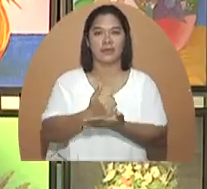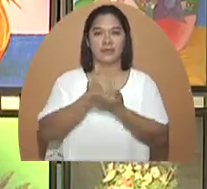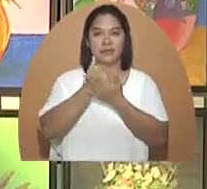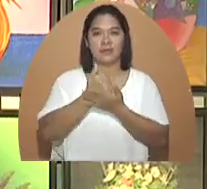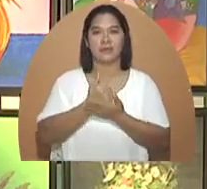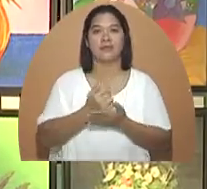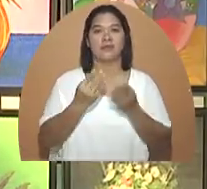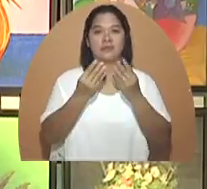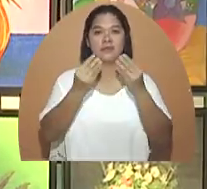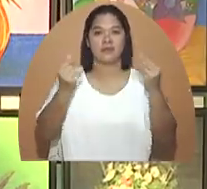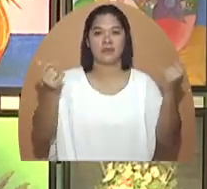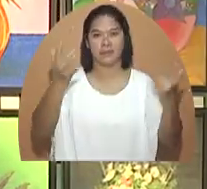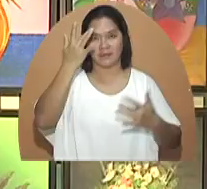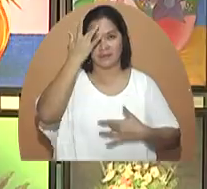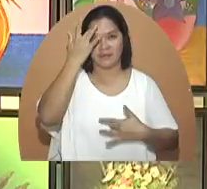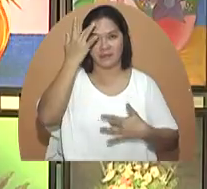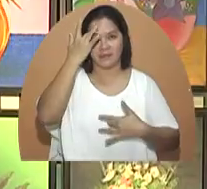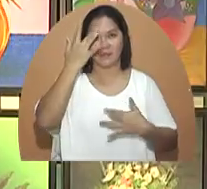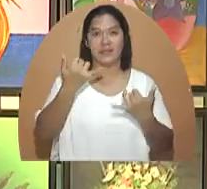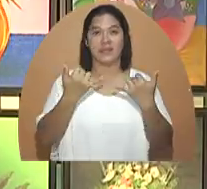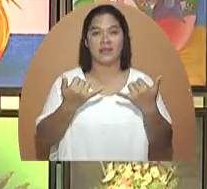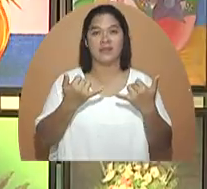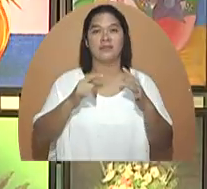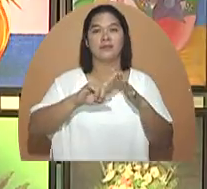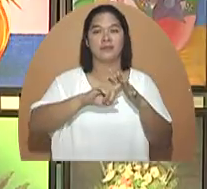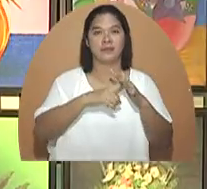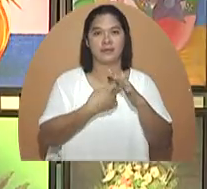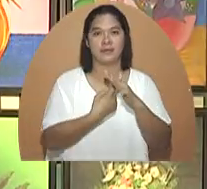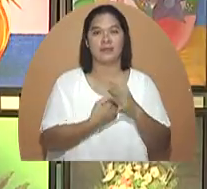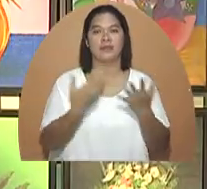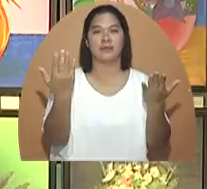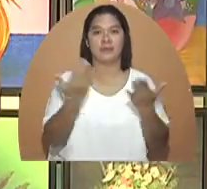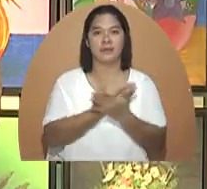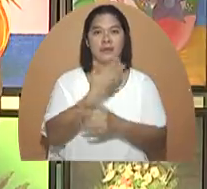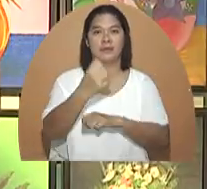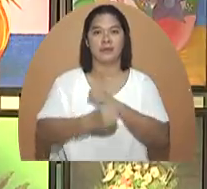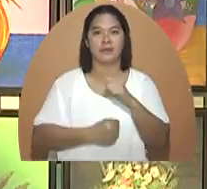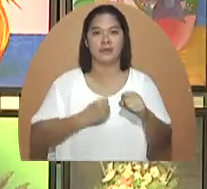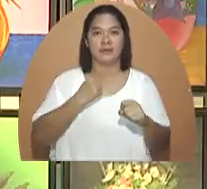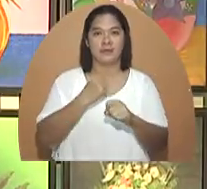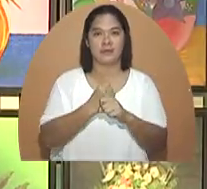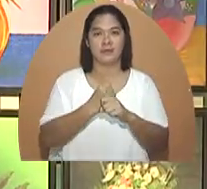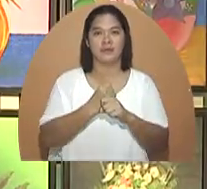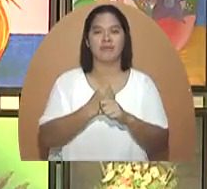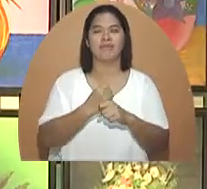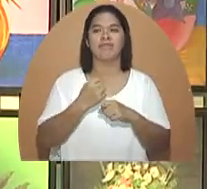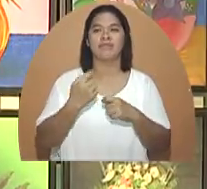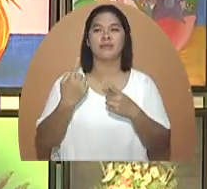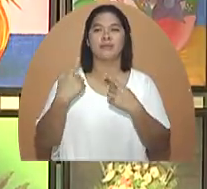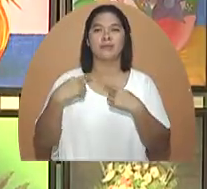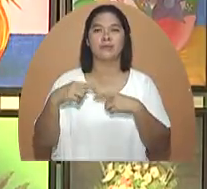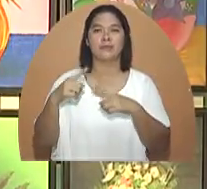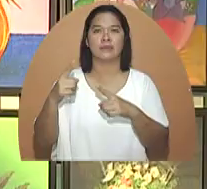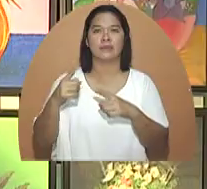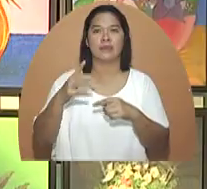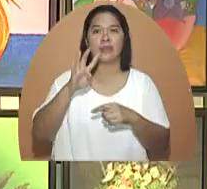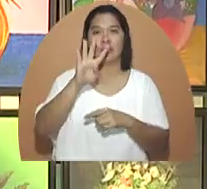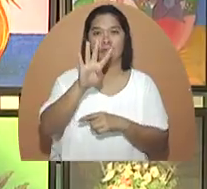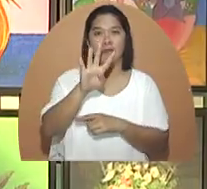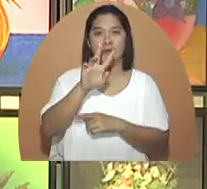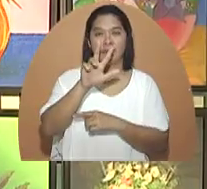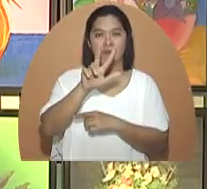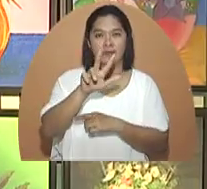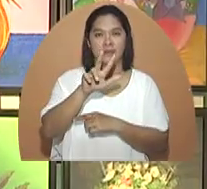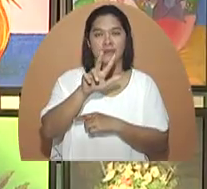tulong para gumalin sa kanilang karamdaman. Ngayon, nagsisimula na naman tayo ng bagong taon. Ito'y papunta tayo sa ating